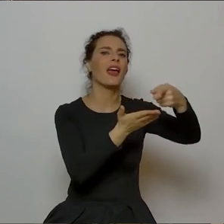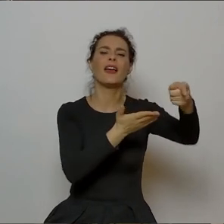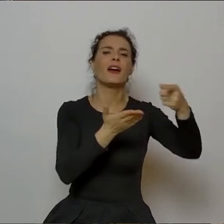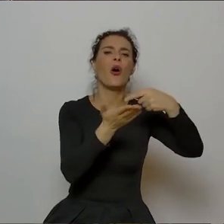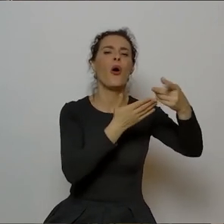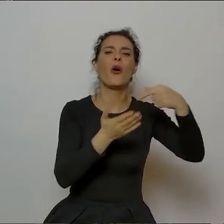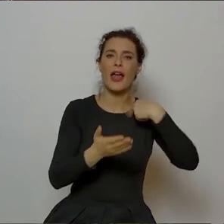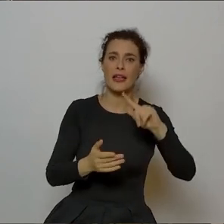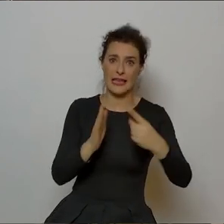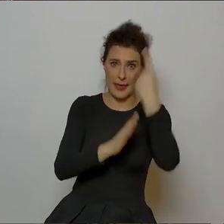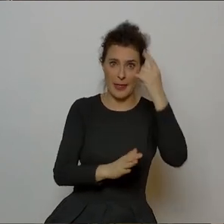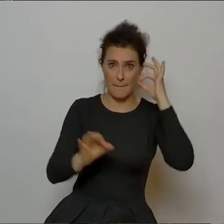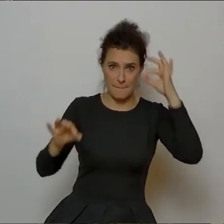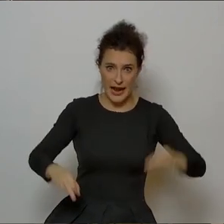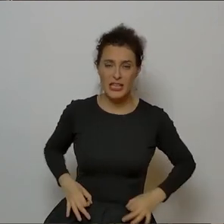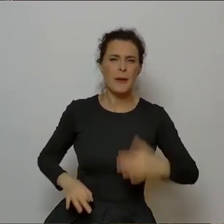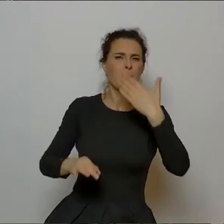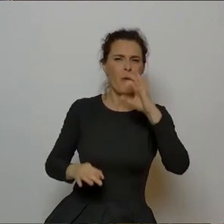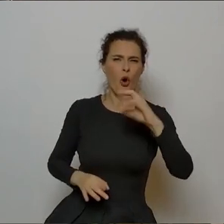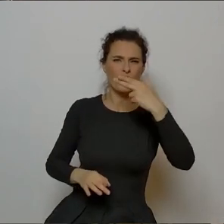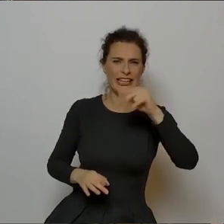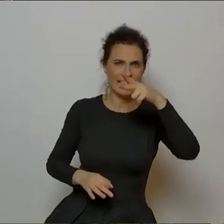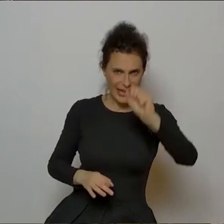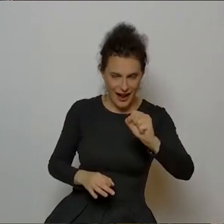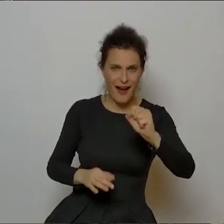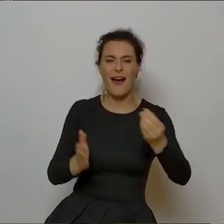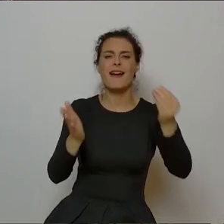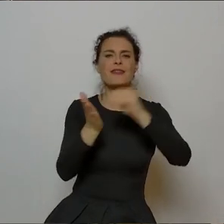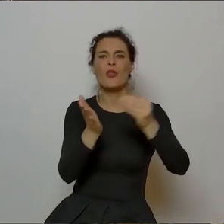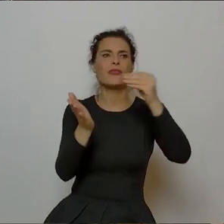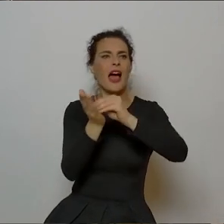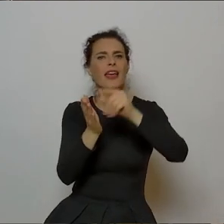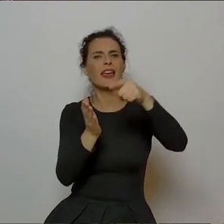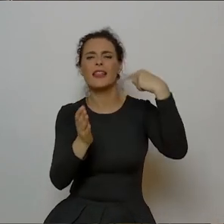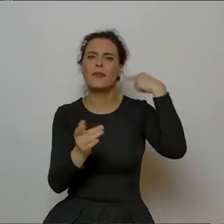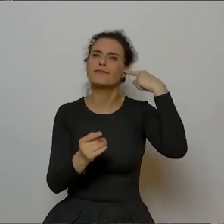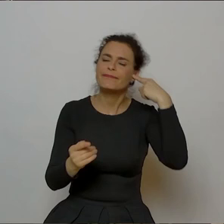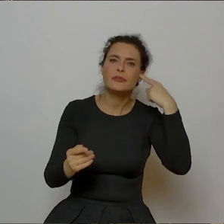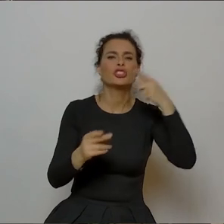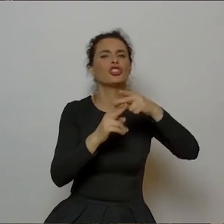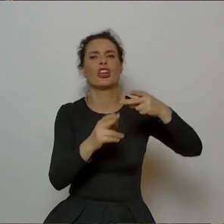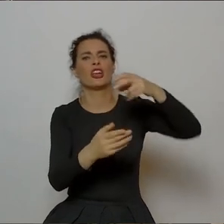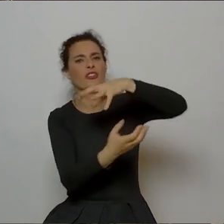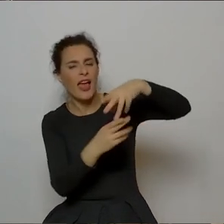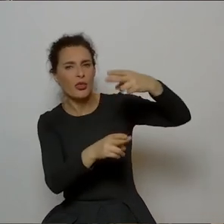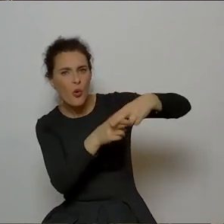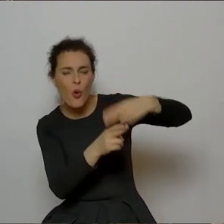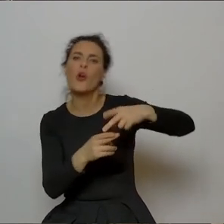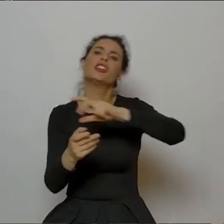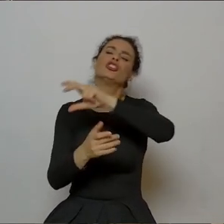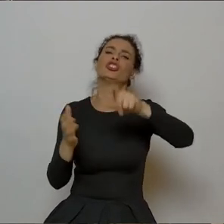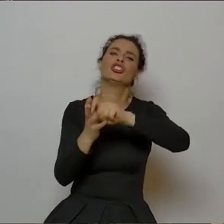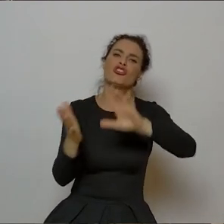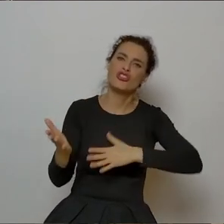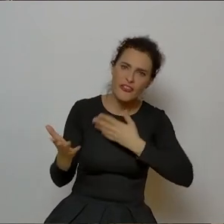Tak, jedna pani, pani Monika dodaje tutaj do rozważań a propos, czy chory jest ten świat, czy dziwny jest ten świat,